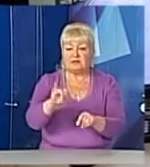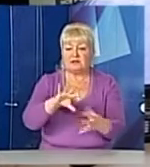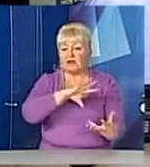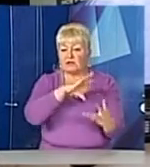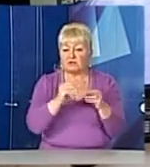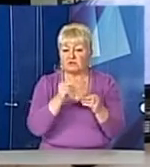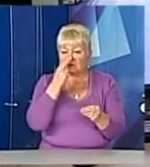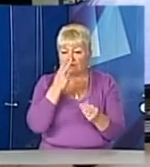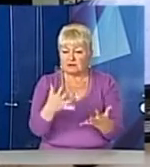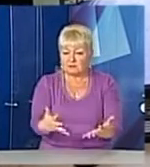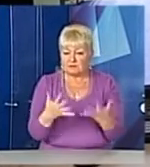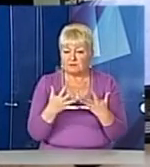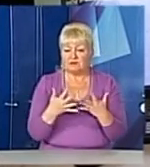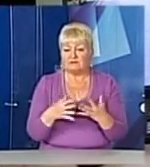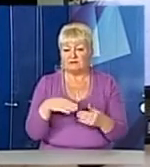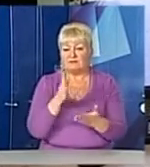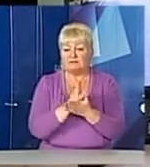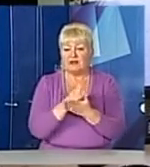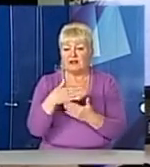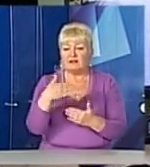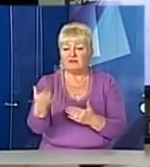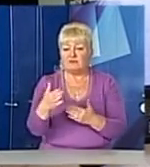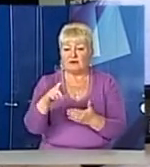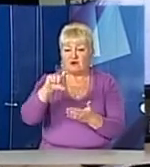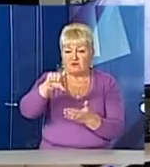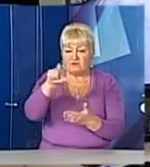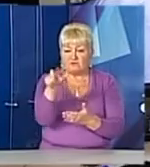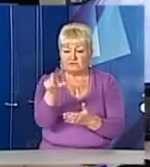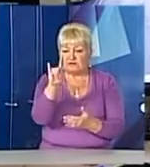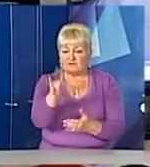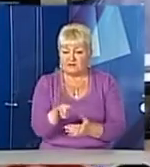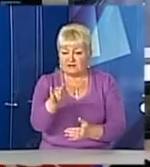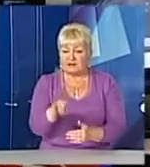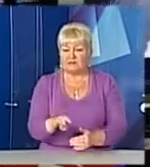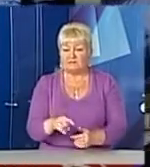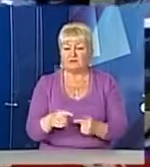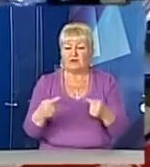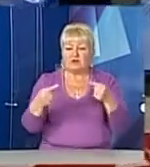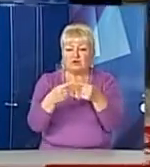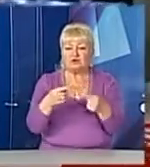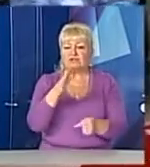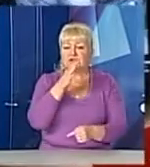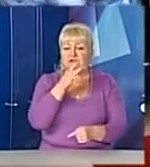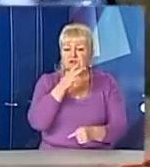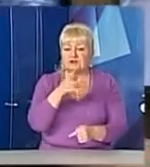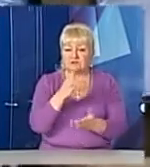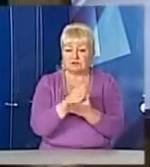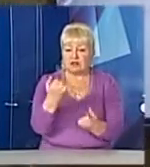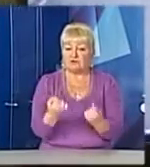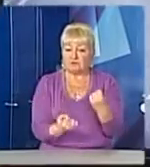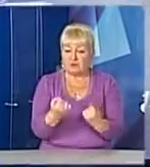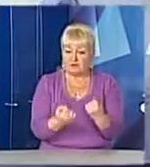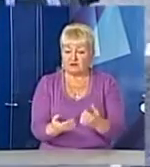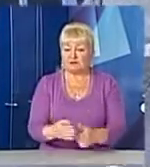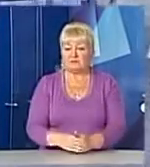відразу видається справа у вікні в реальному часі. З казанням точного часу. Ось їдуть автомобілі,